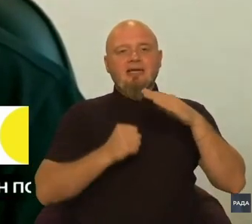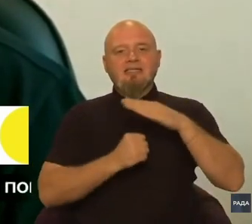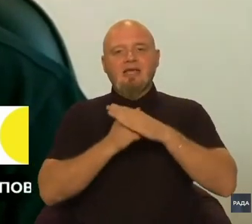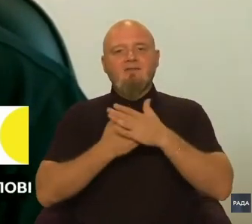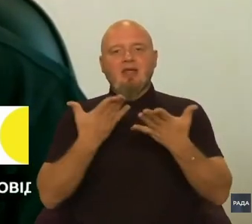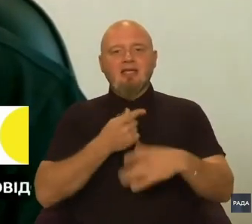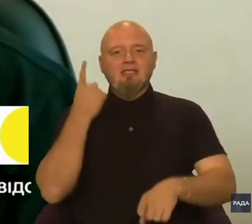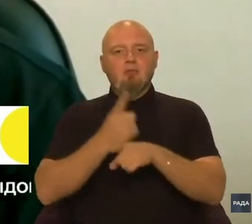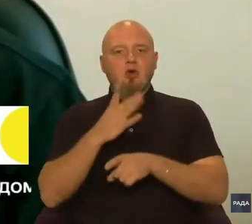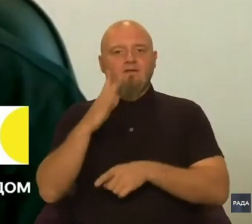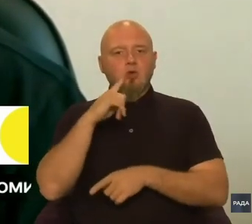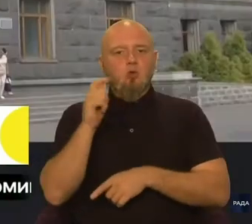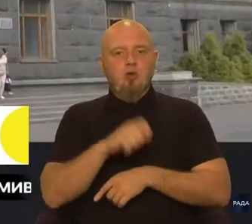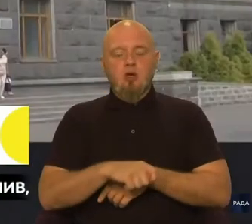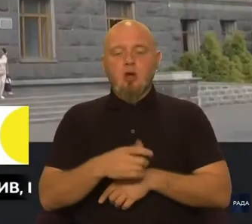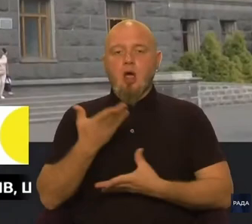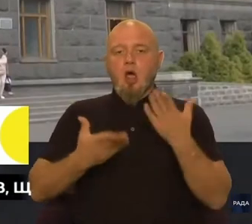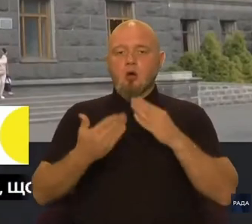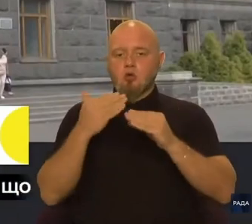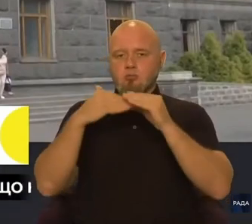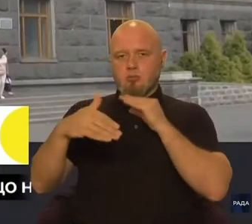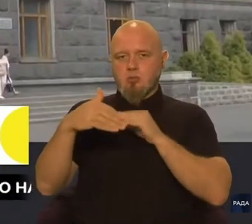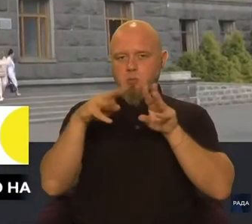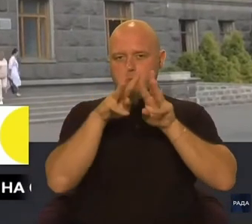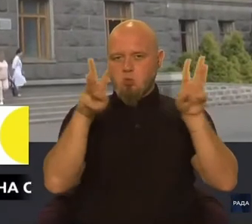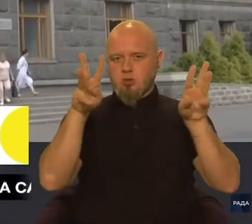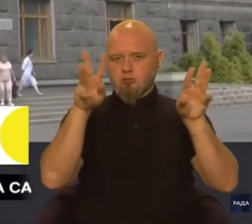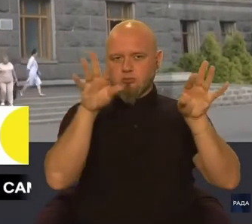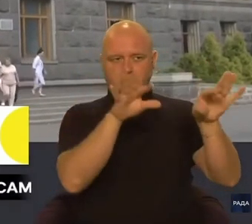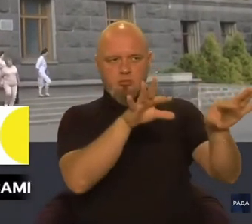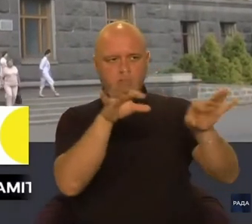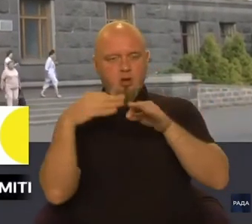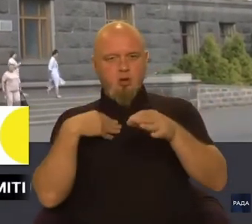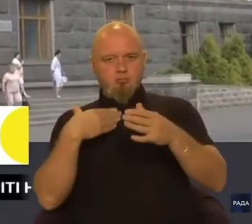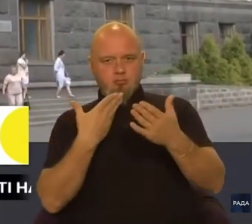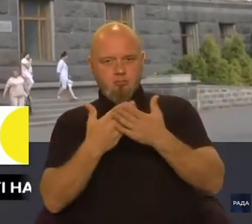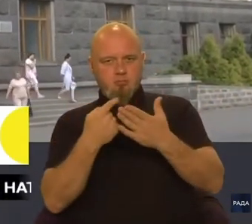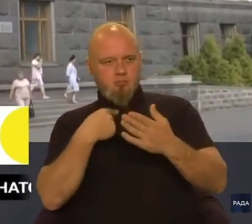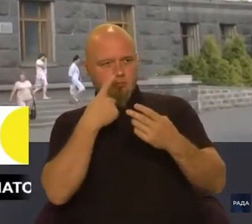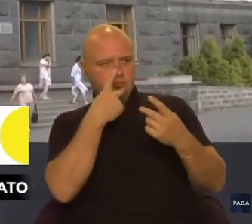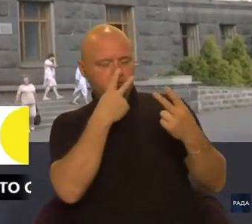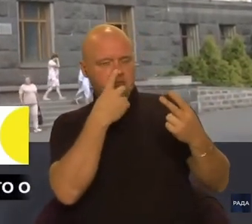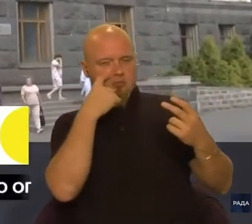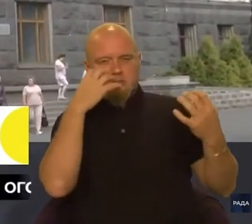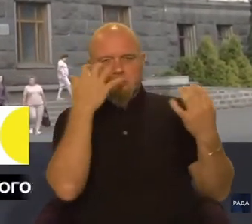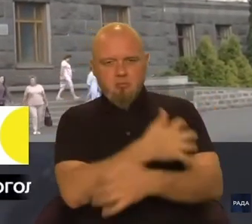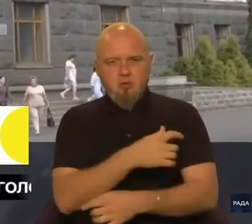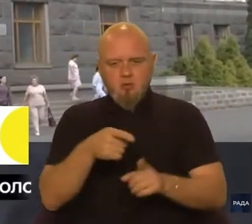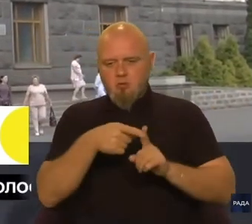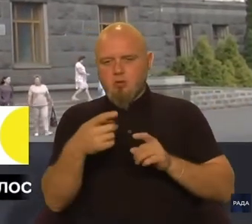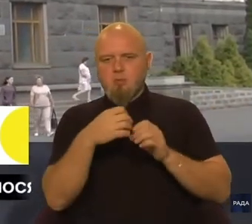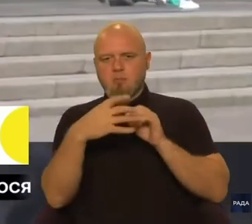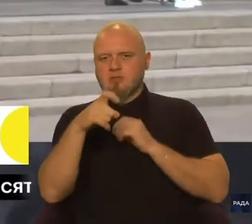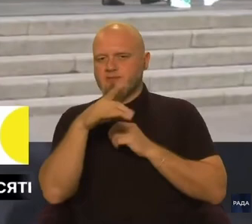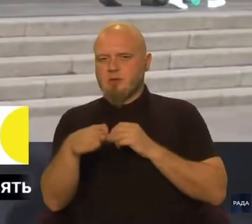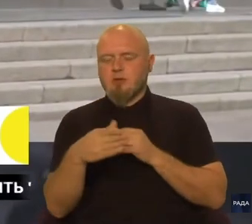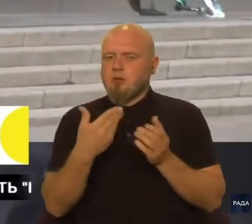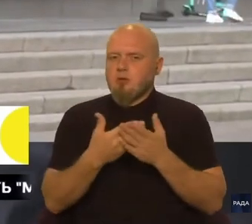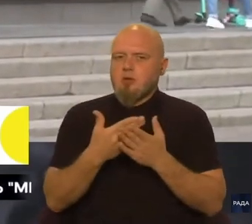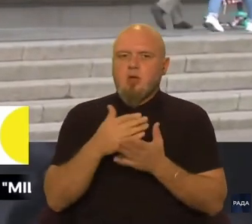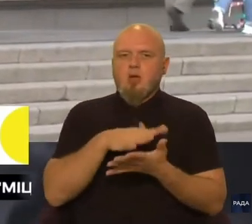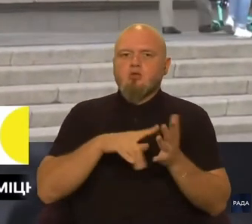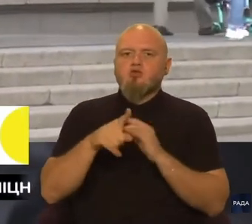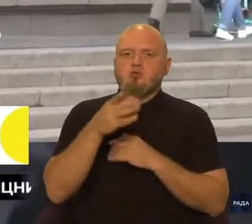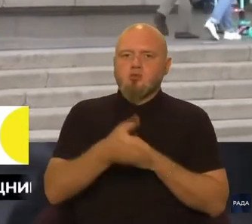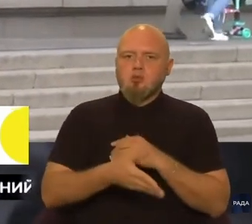якщо прийшло повідомлення з посиланням, а я, наприклад, його не помітила впродовж 15 хвилин, що